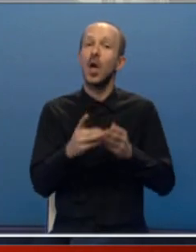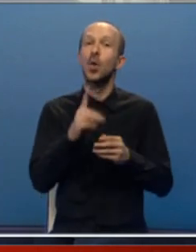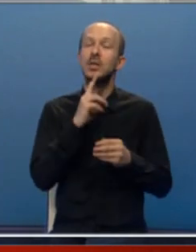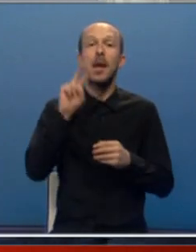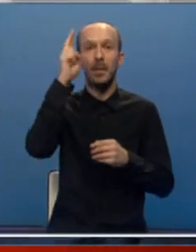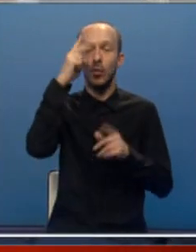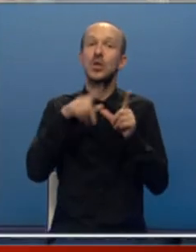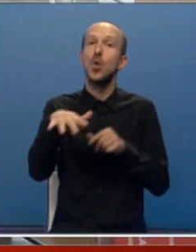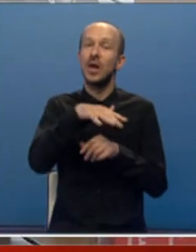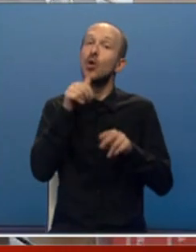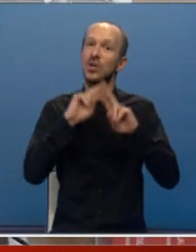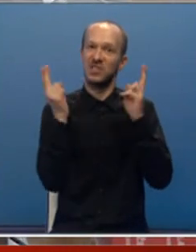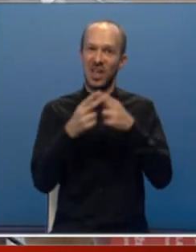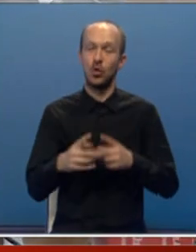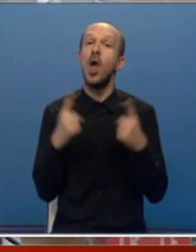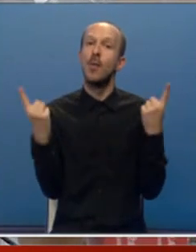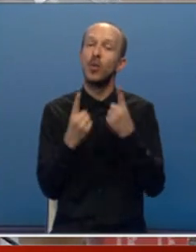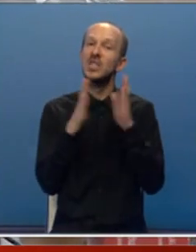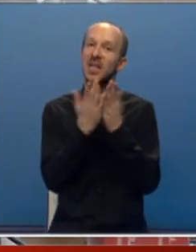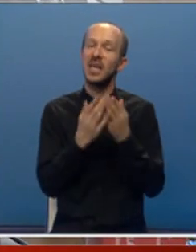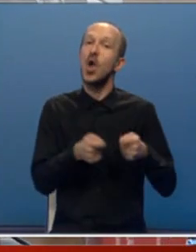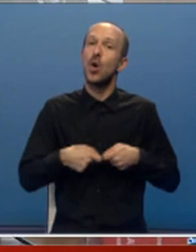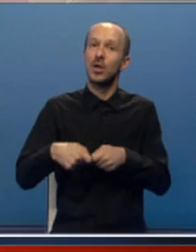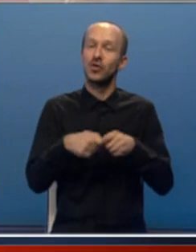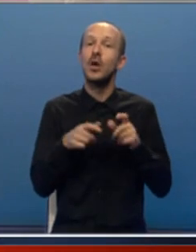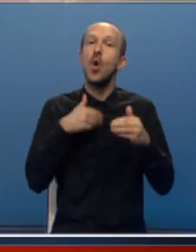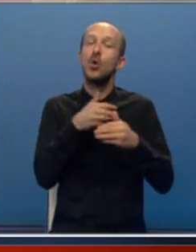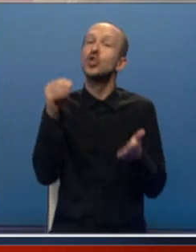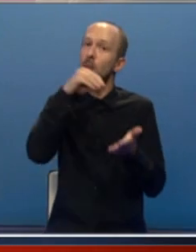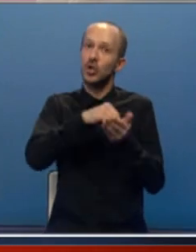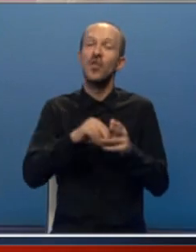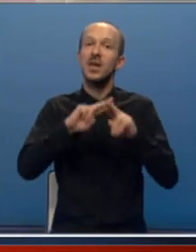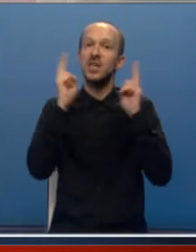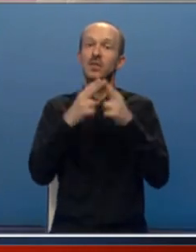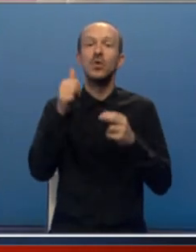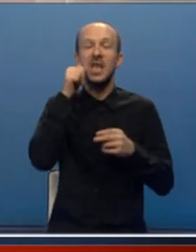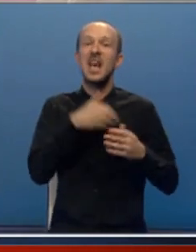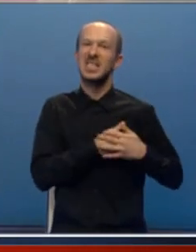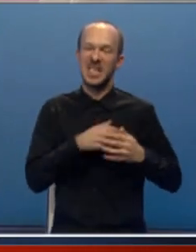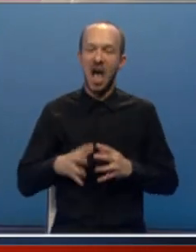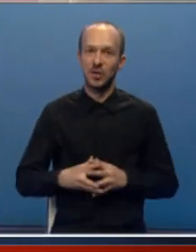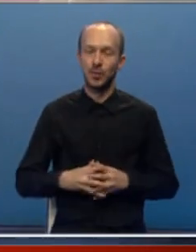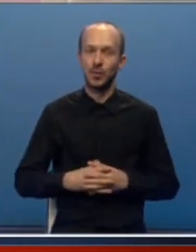se prepoznaju u regionu svijeta. Promocija knjige je organizovana u oči obilježavanja Svjetskog dana srca.